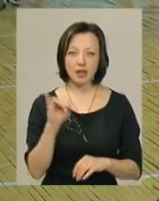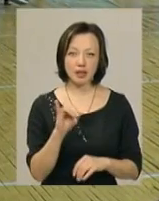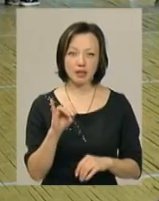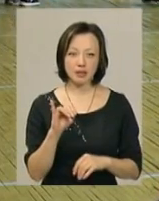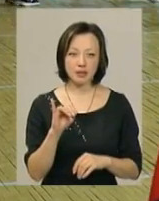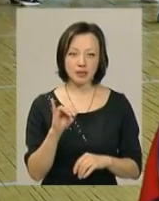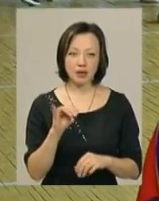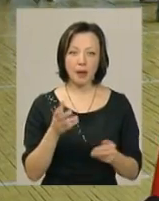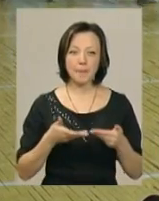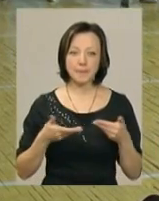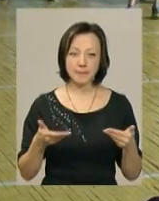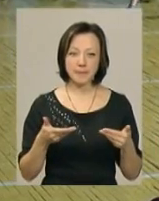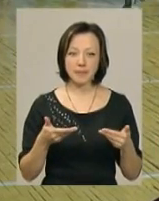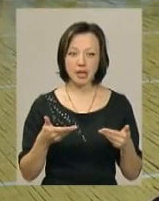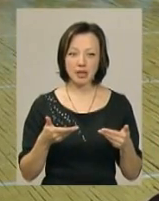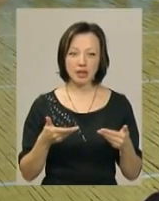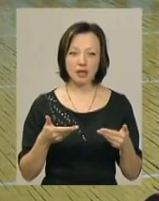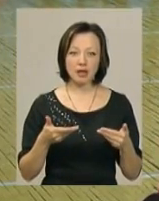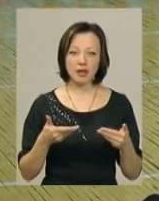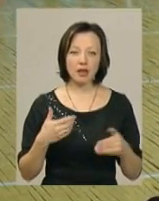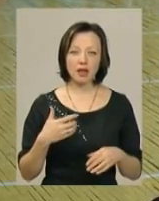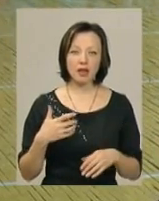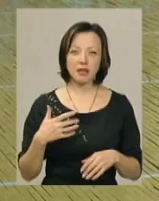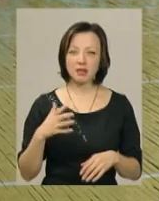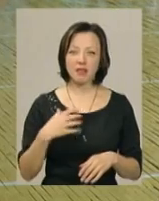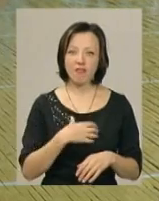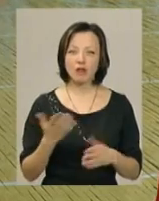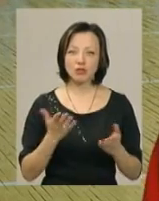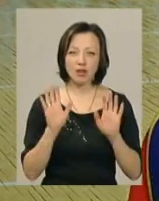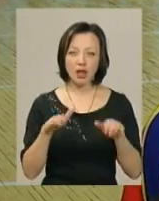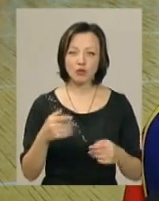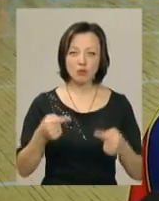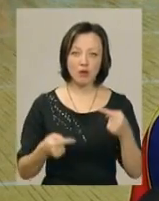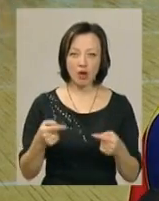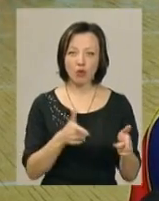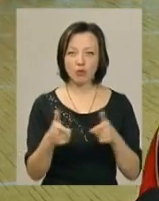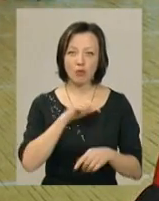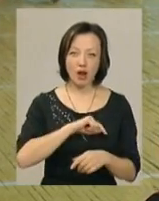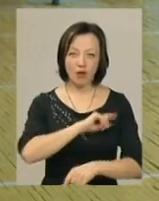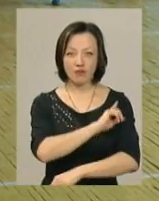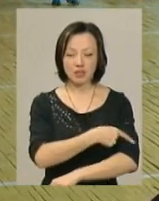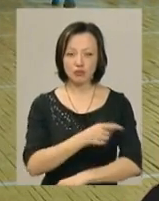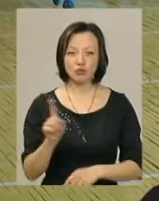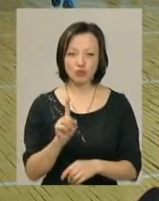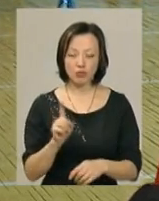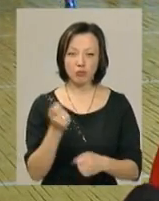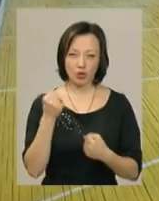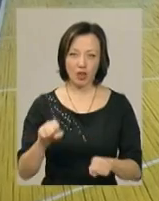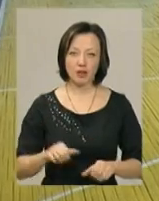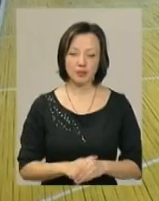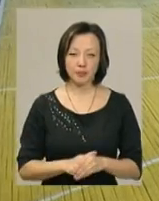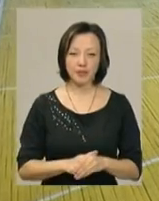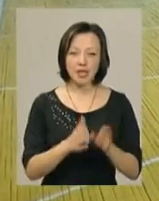не важливо, які там будуть суперники, ми готові як морально, так і фізично, щоб їх подавати.